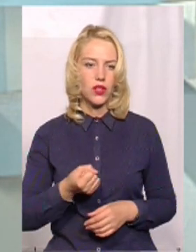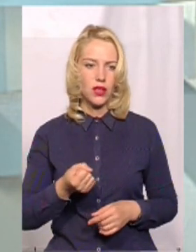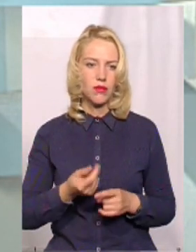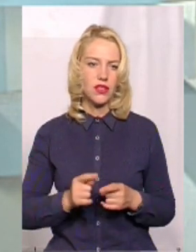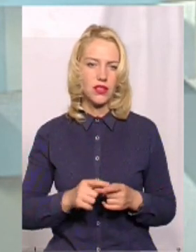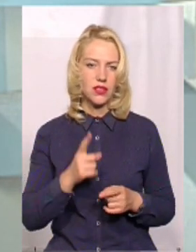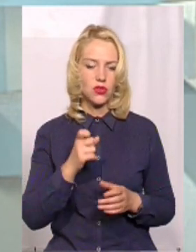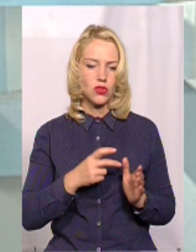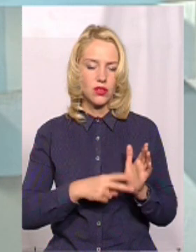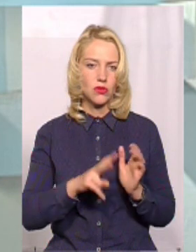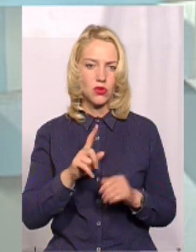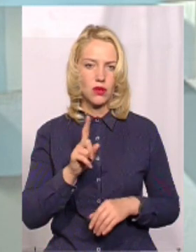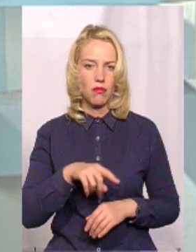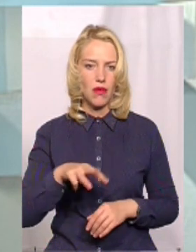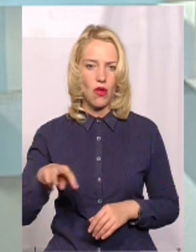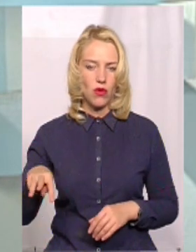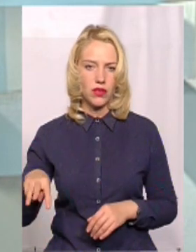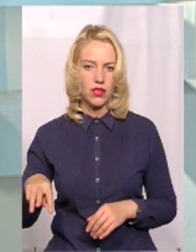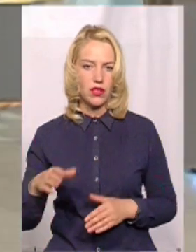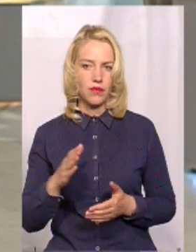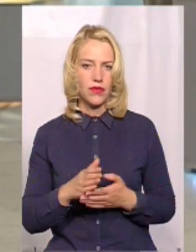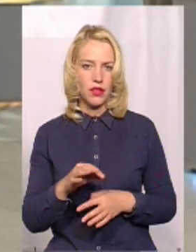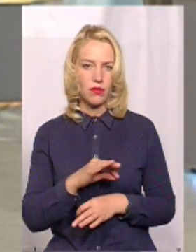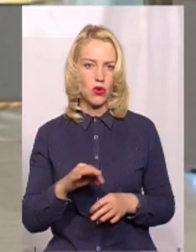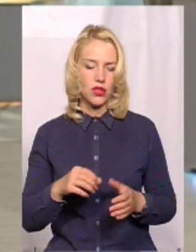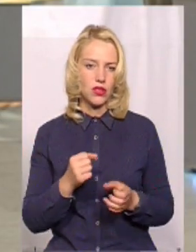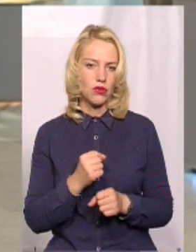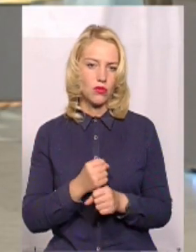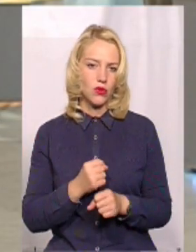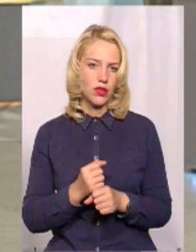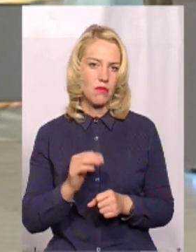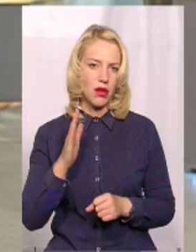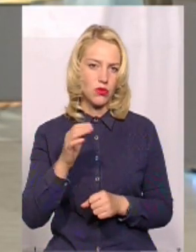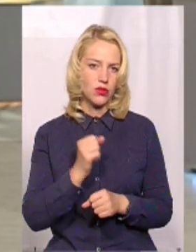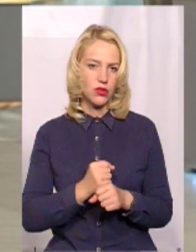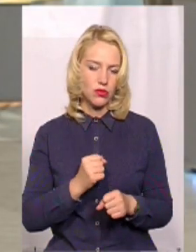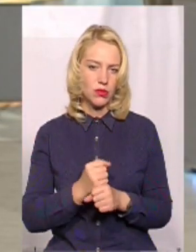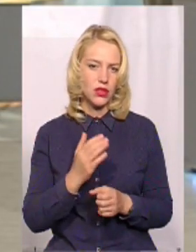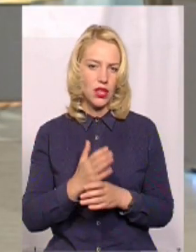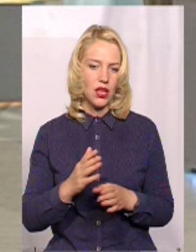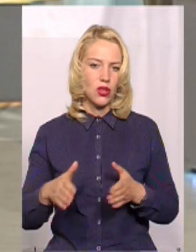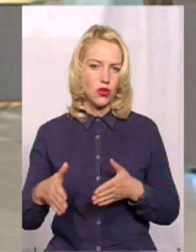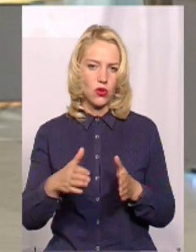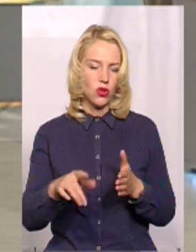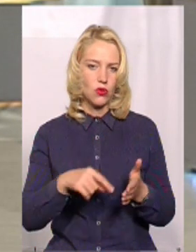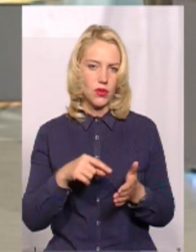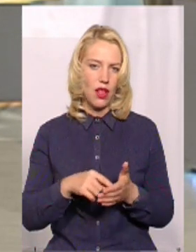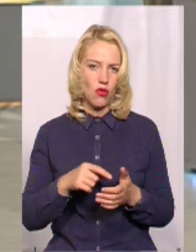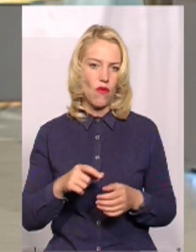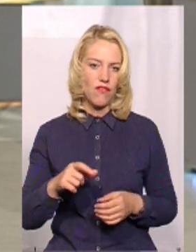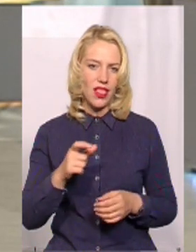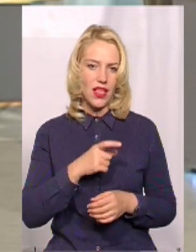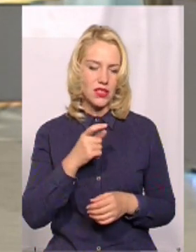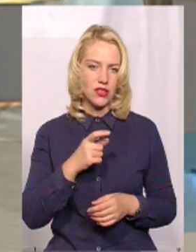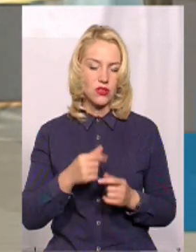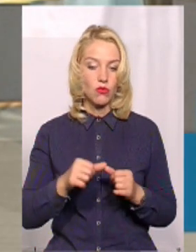Це, вважайте, 171 мільйон. Є проєктні роботи майбутніх років, є дороги комунальної власності. В прошлому році